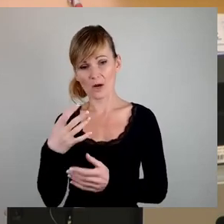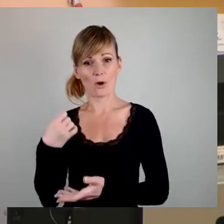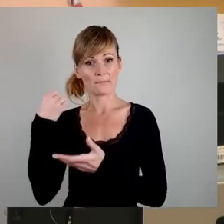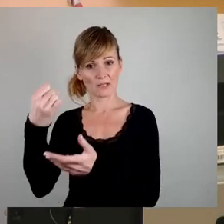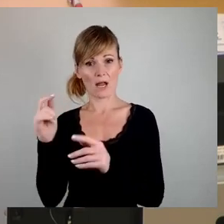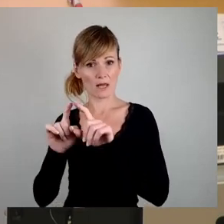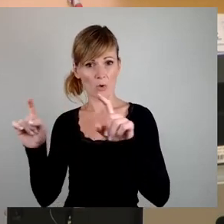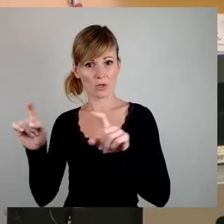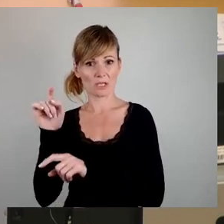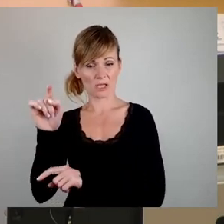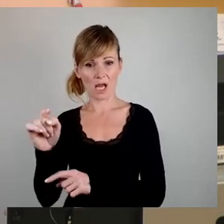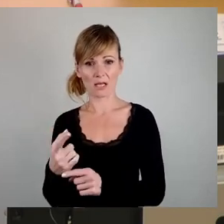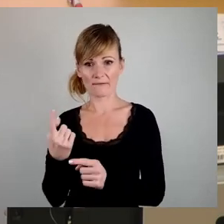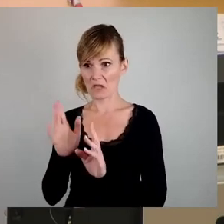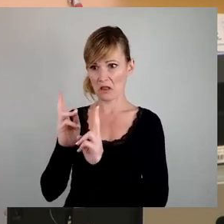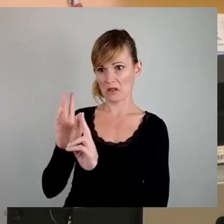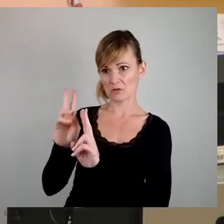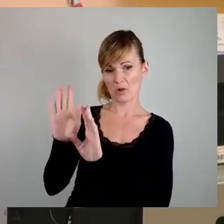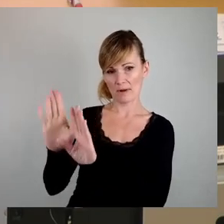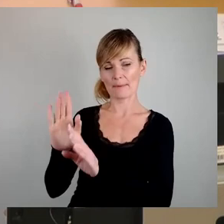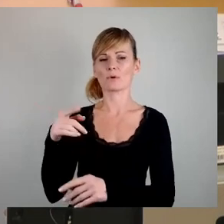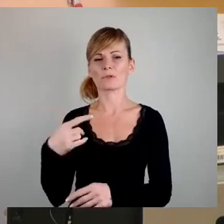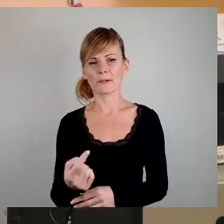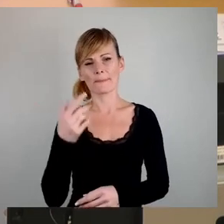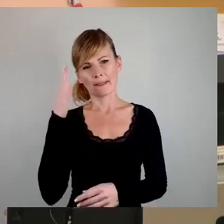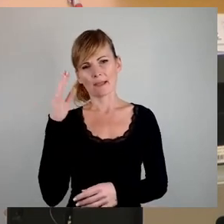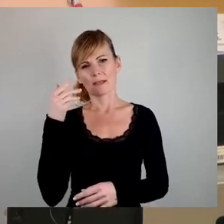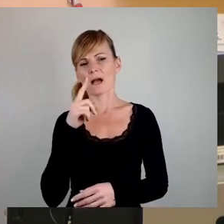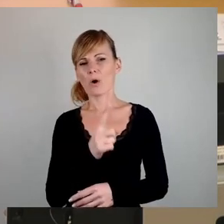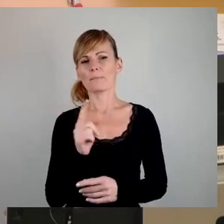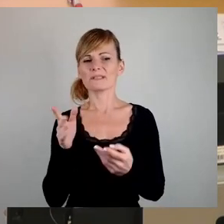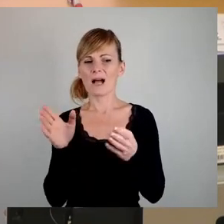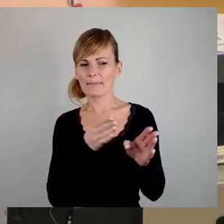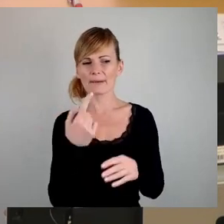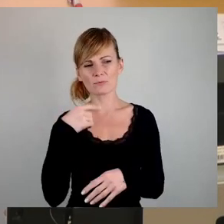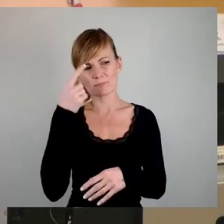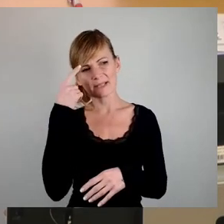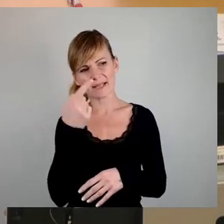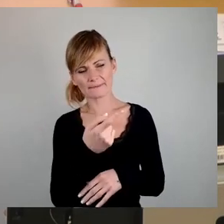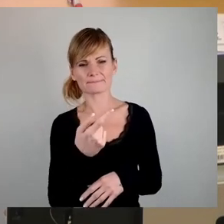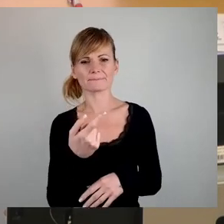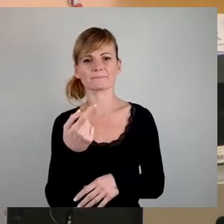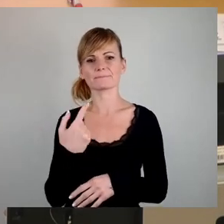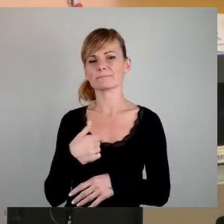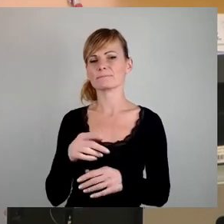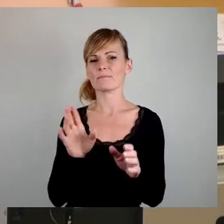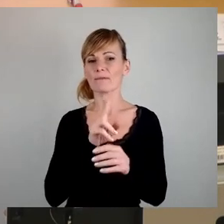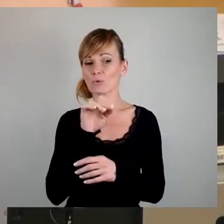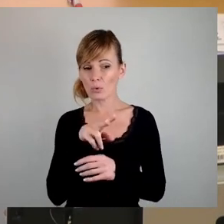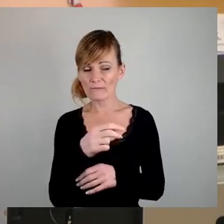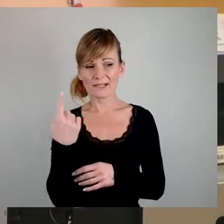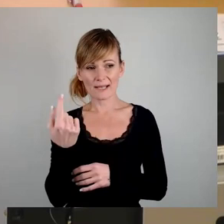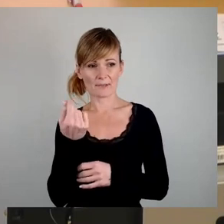Wasser nicht abgraben. Und dann, Herr Blöter, müssen Sie auch mal, wenn Sie ablenken, müssen Sie mal daran denken, die Vonovia braucht Geld. Also Sie müssen ja auch mal